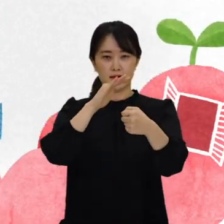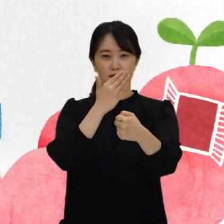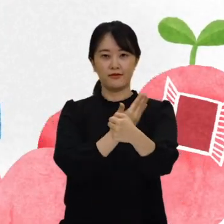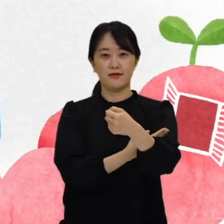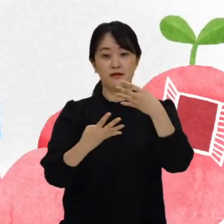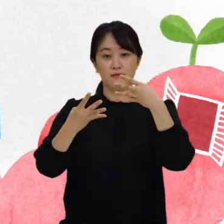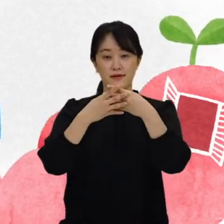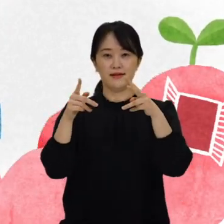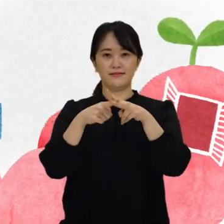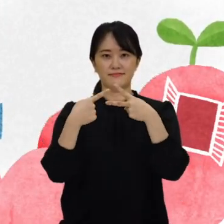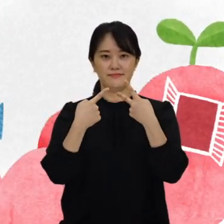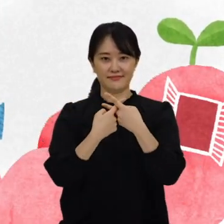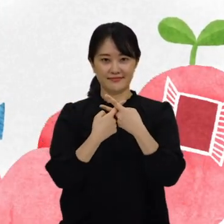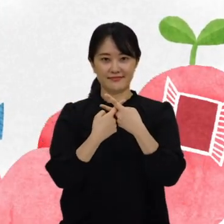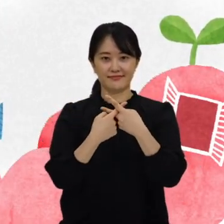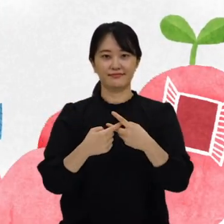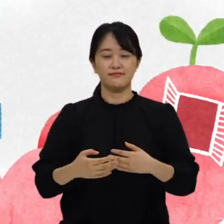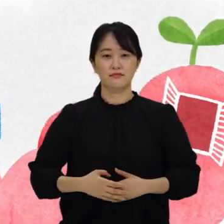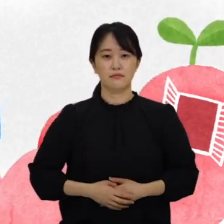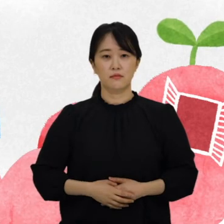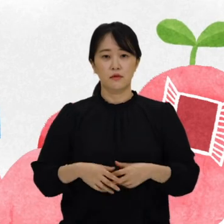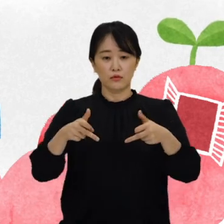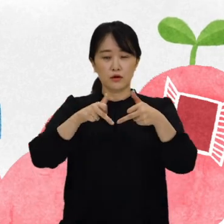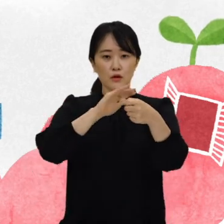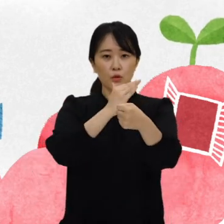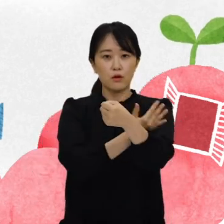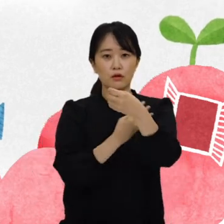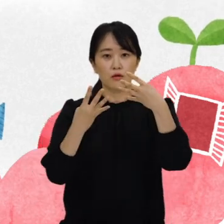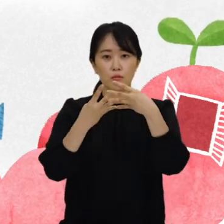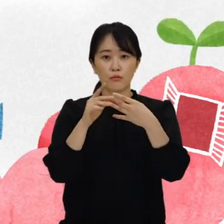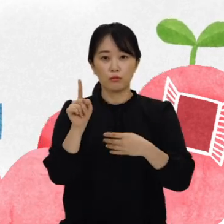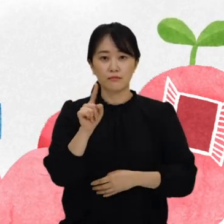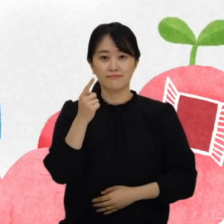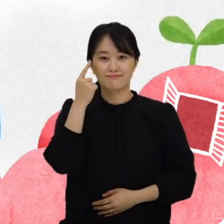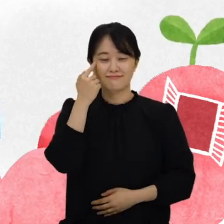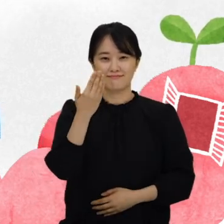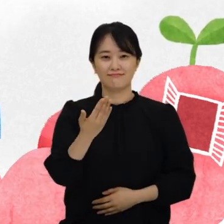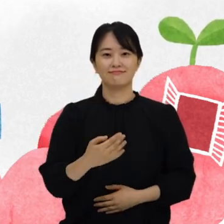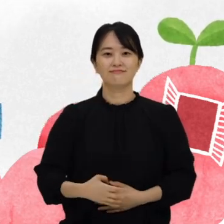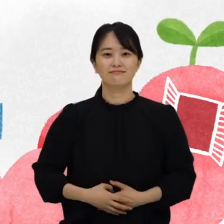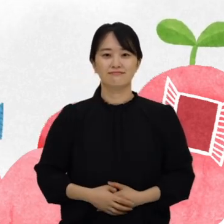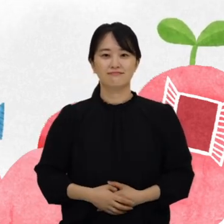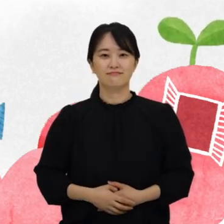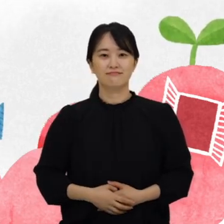유엔장애인권리협약의 이해, 유엔장애인권리협약은 무엇일까요?